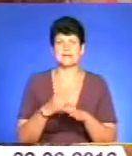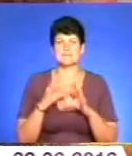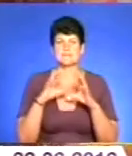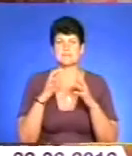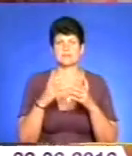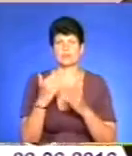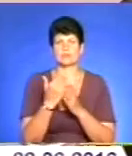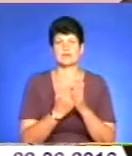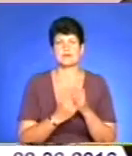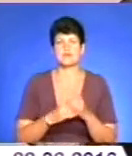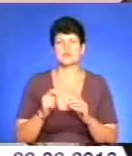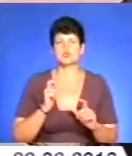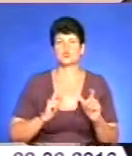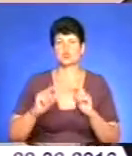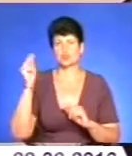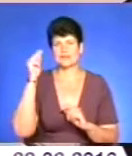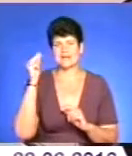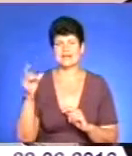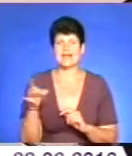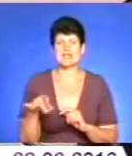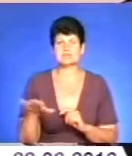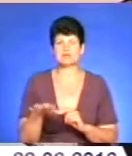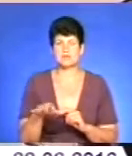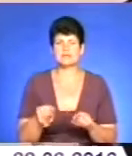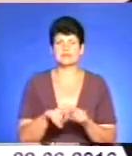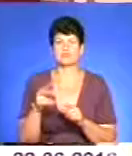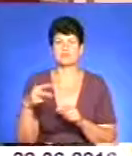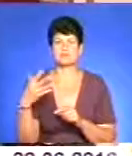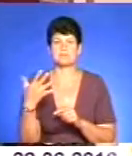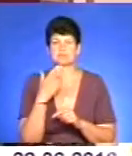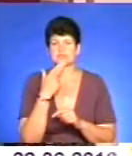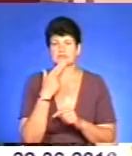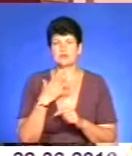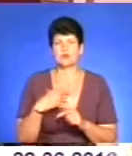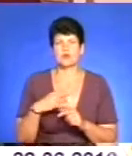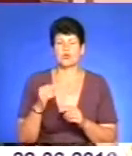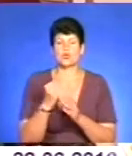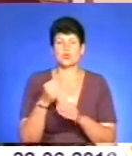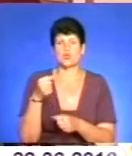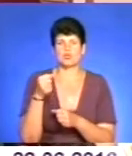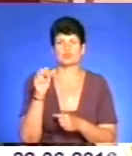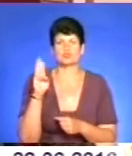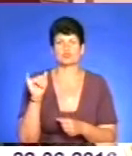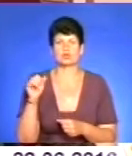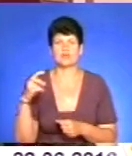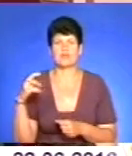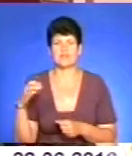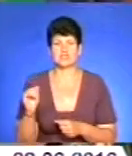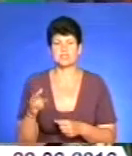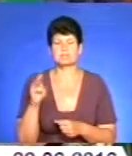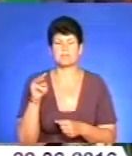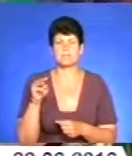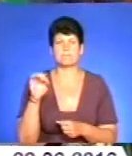програми «Студентська республіка». Також 25 червня на Тернополян очікує кубок Шухевича із пейнболу. Головною